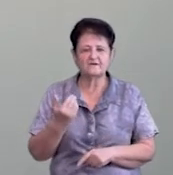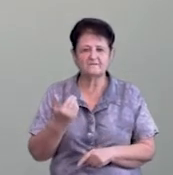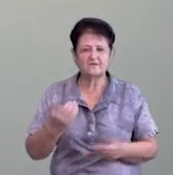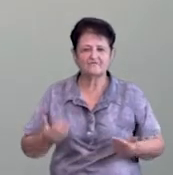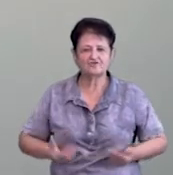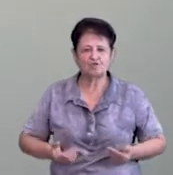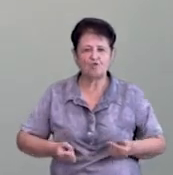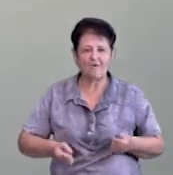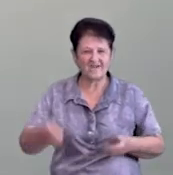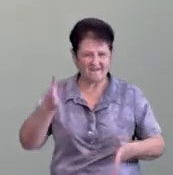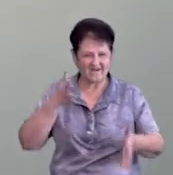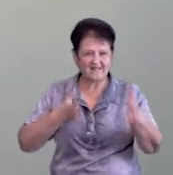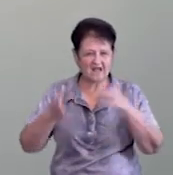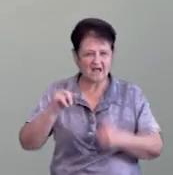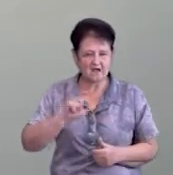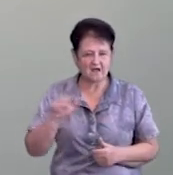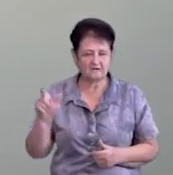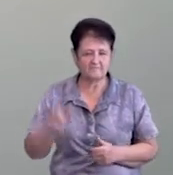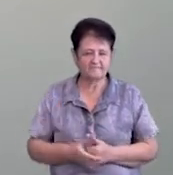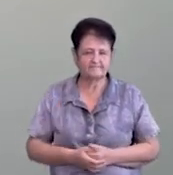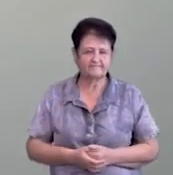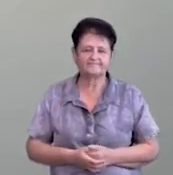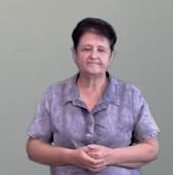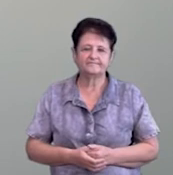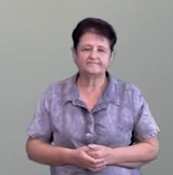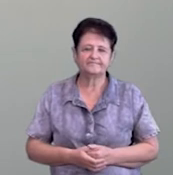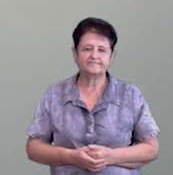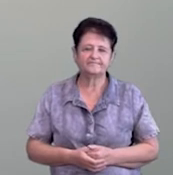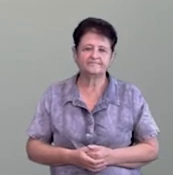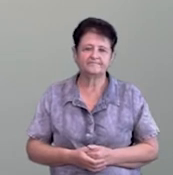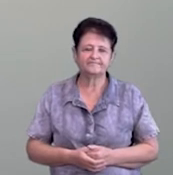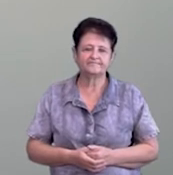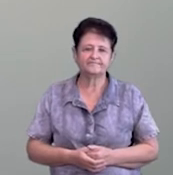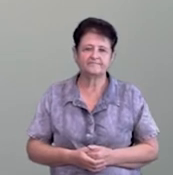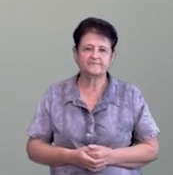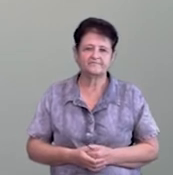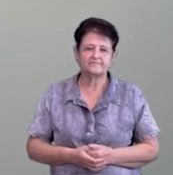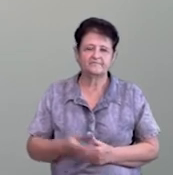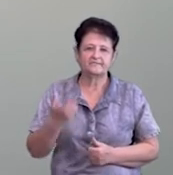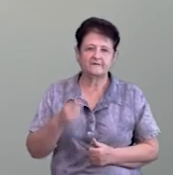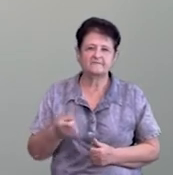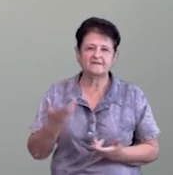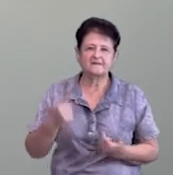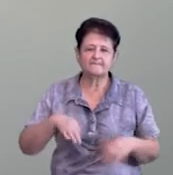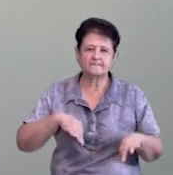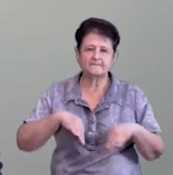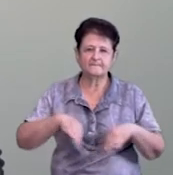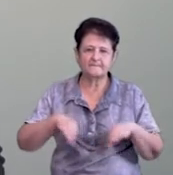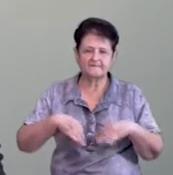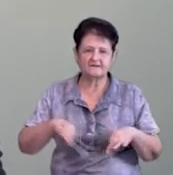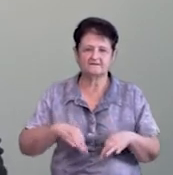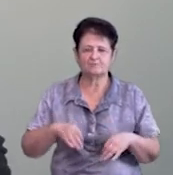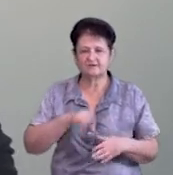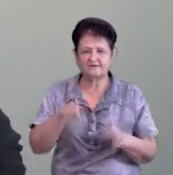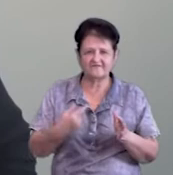житлових кварталах, там живі артерії міста транспортні. Що